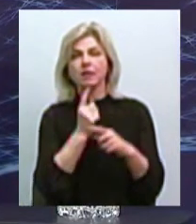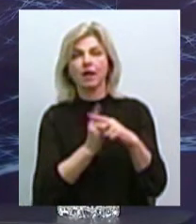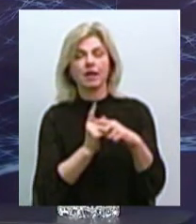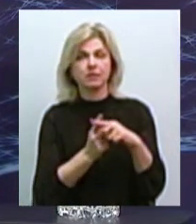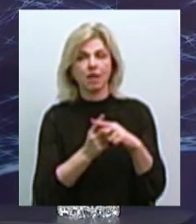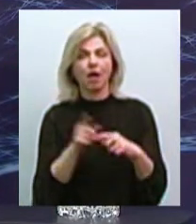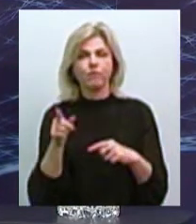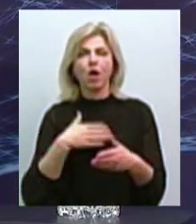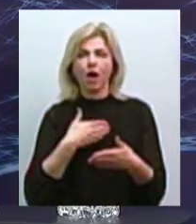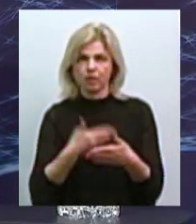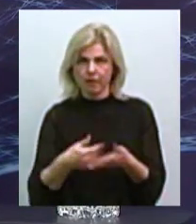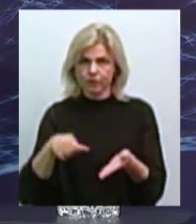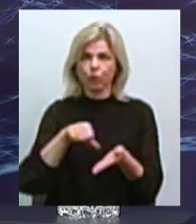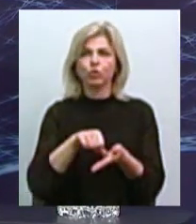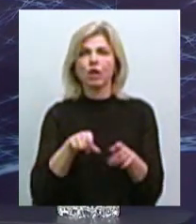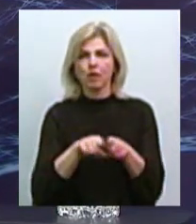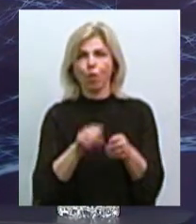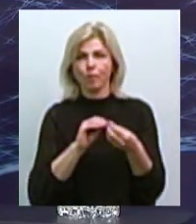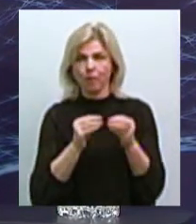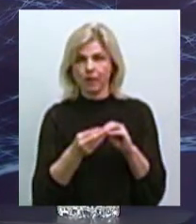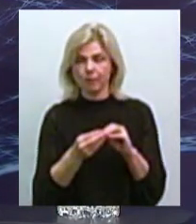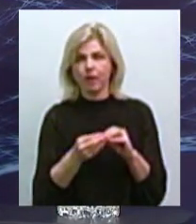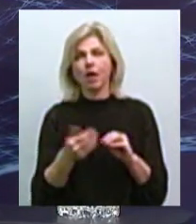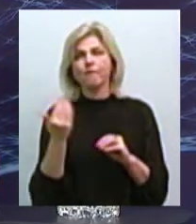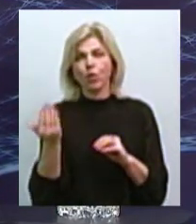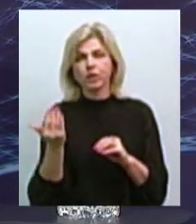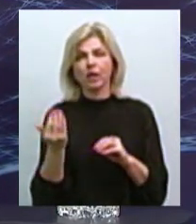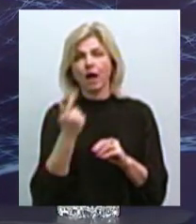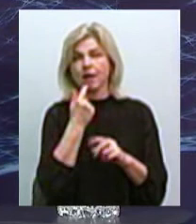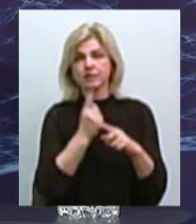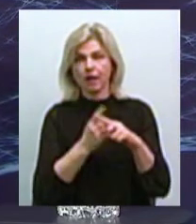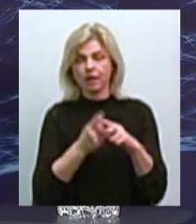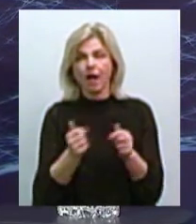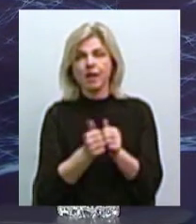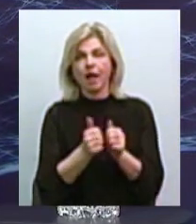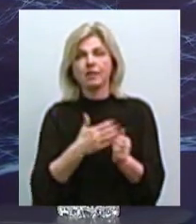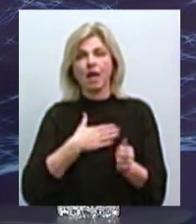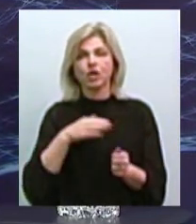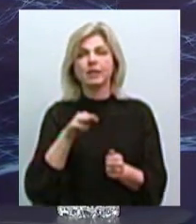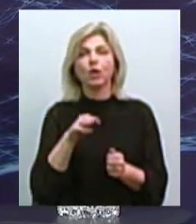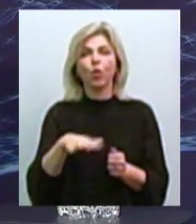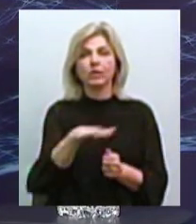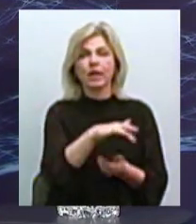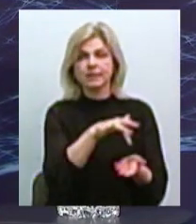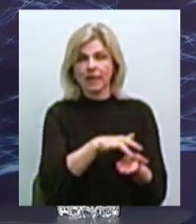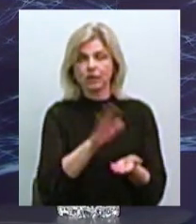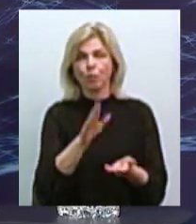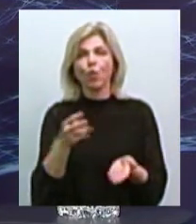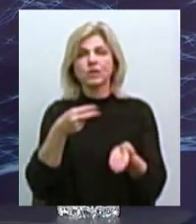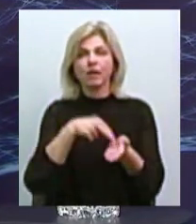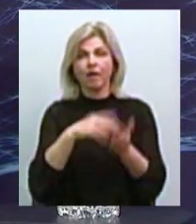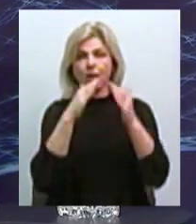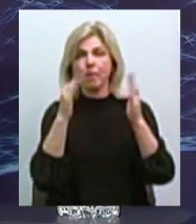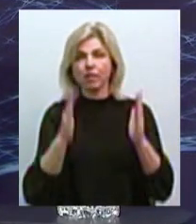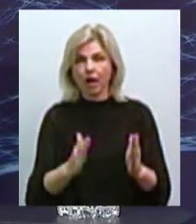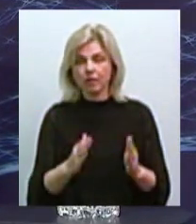активно залучилися до цієї проблеми. І вони біля наших територіальних центрів будуть виставляти свої палатки і